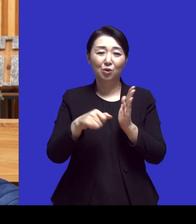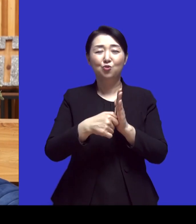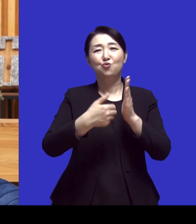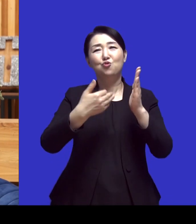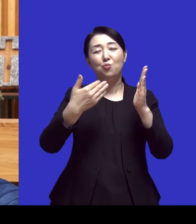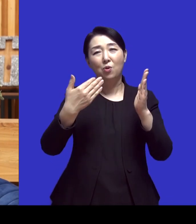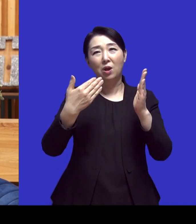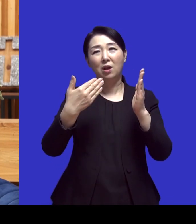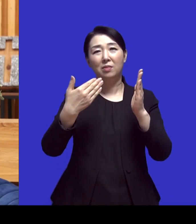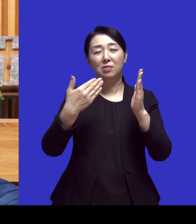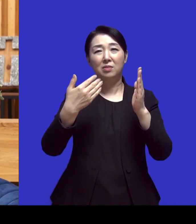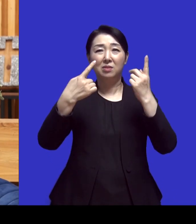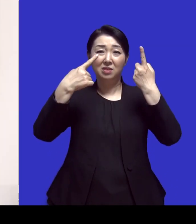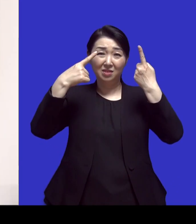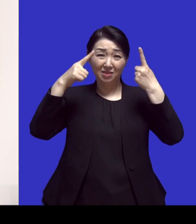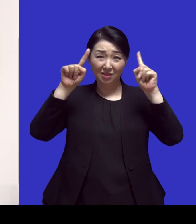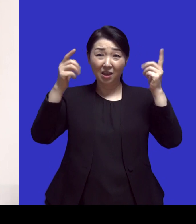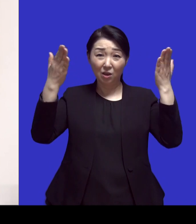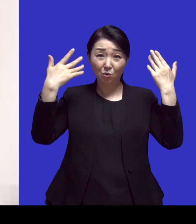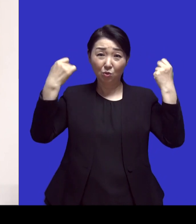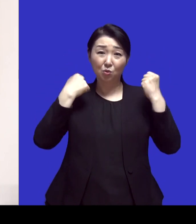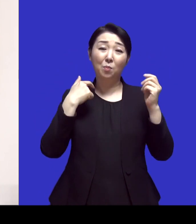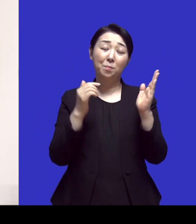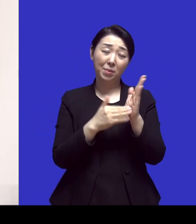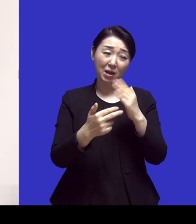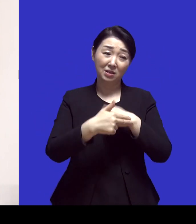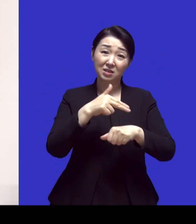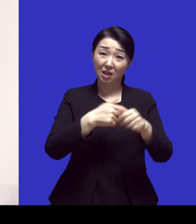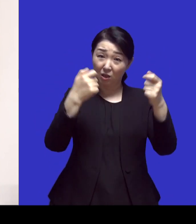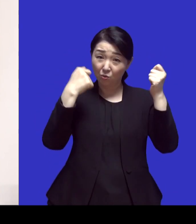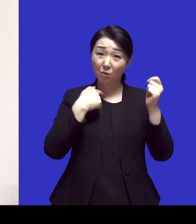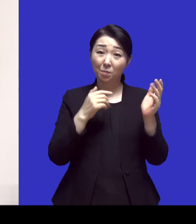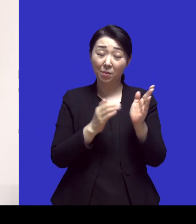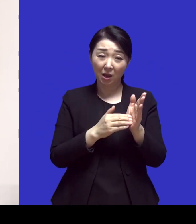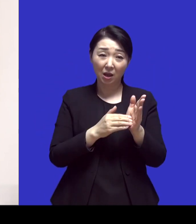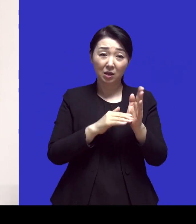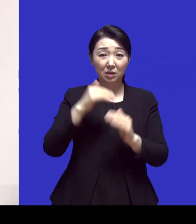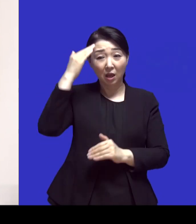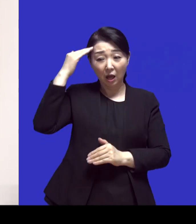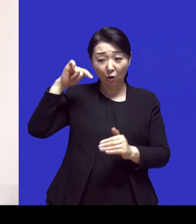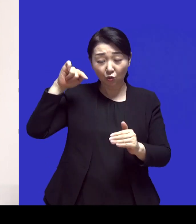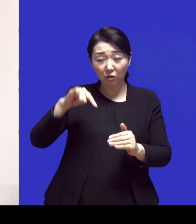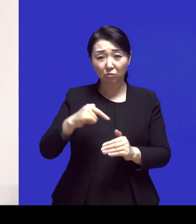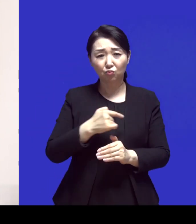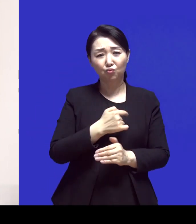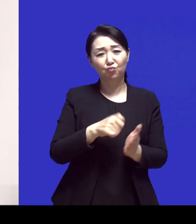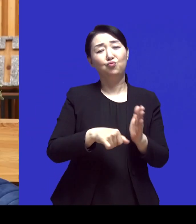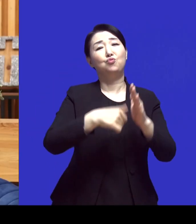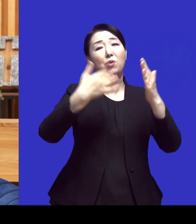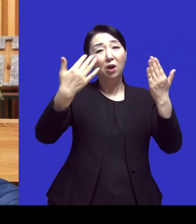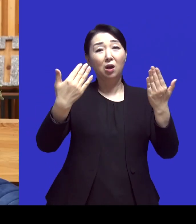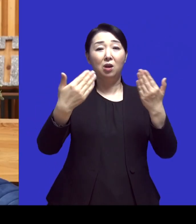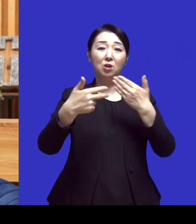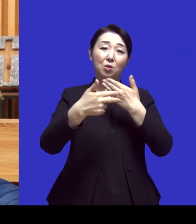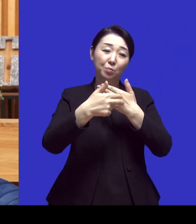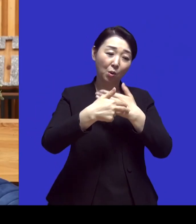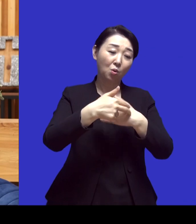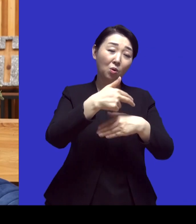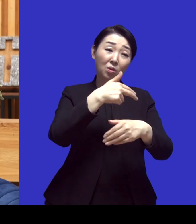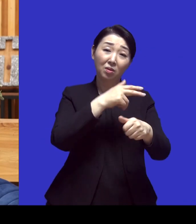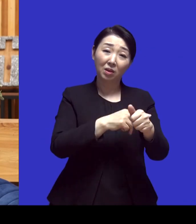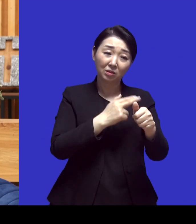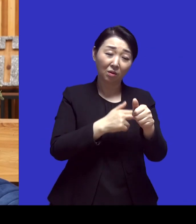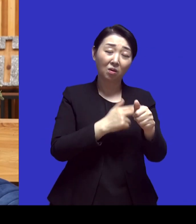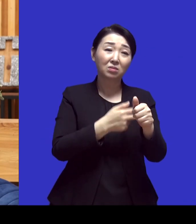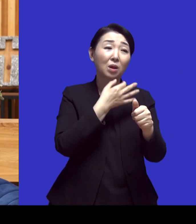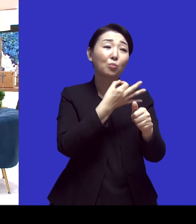명문의대를 나오셔서 이곳에서 대로라 하는 최고의 병원에서 의사선생님 의사선생님